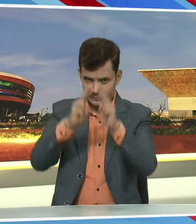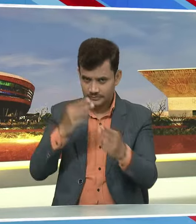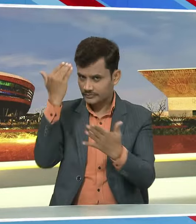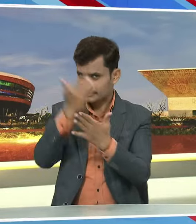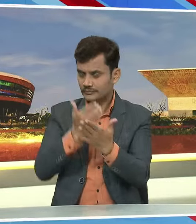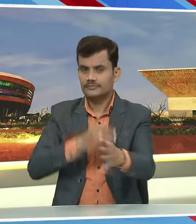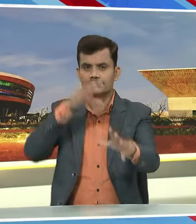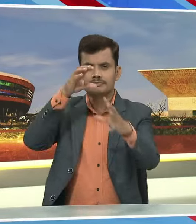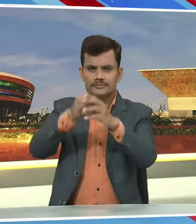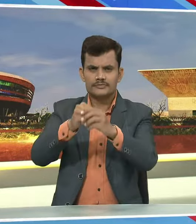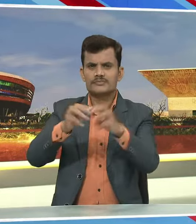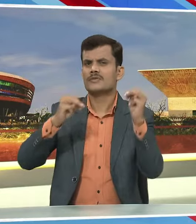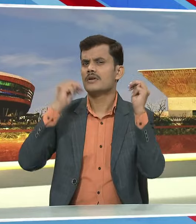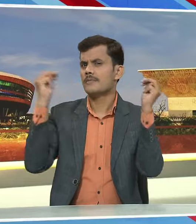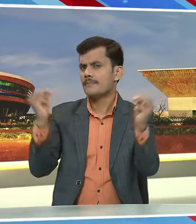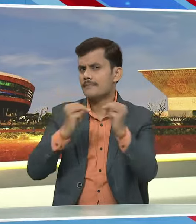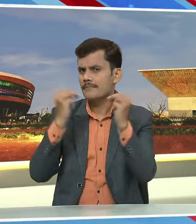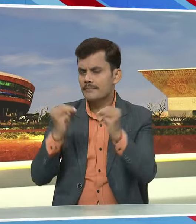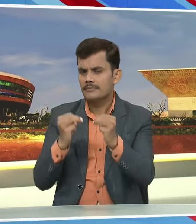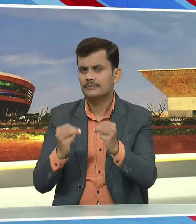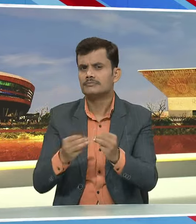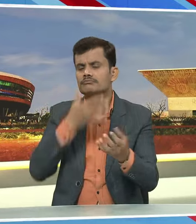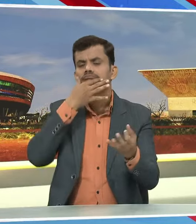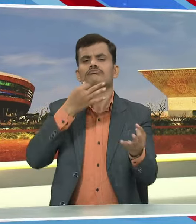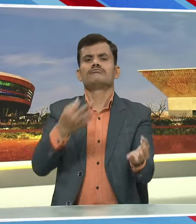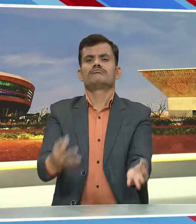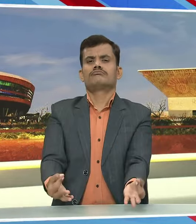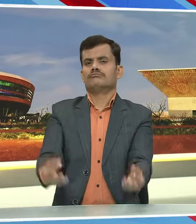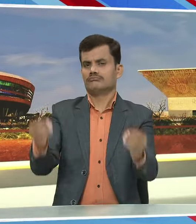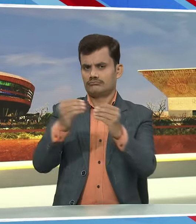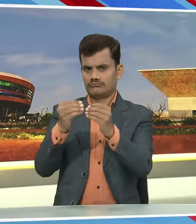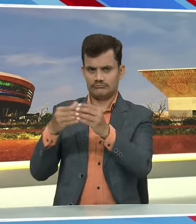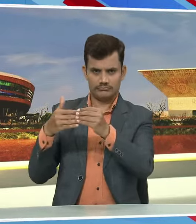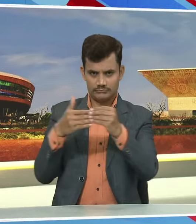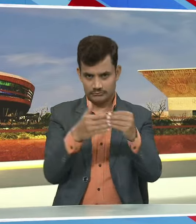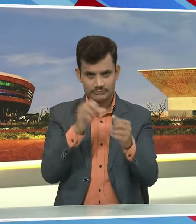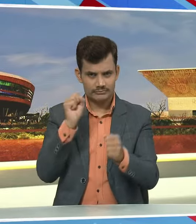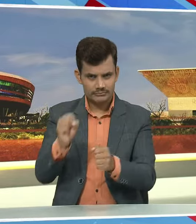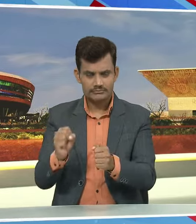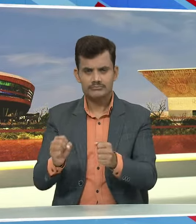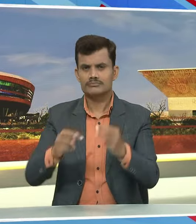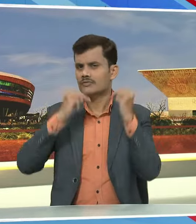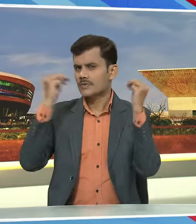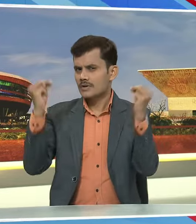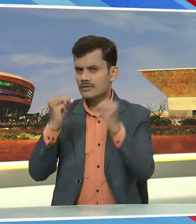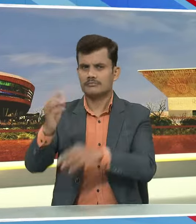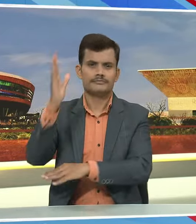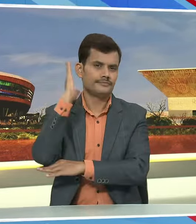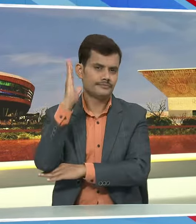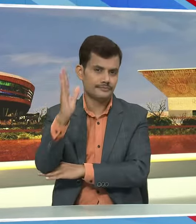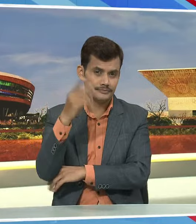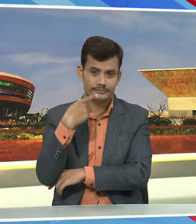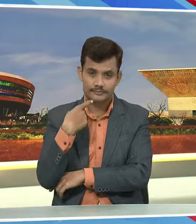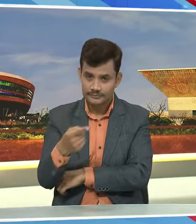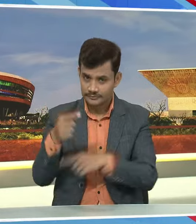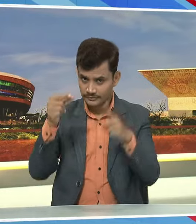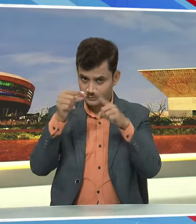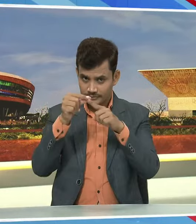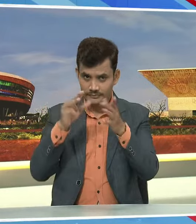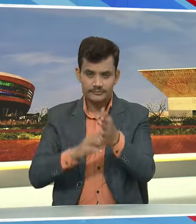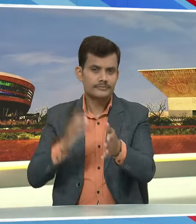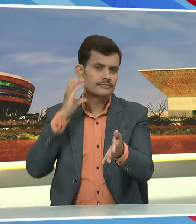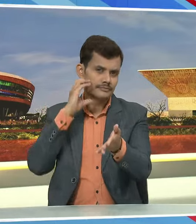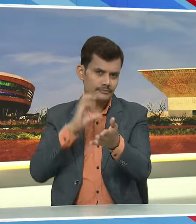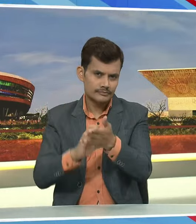सेमिनार का आयोजन संत बल्राम दास के द्वारा किया गया सेमिनार को संबोधित करते हुए उन्होंने कहा